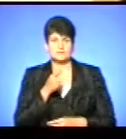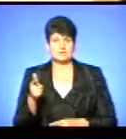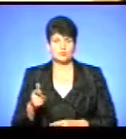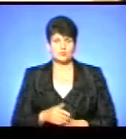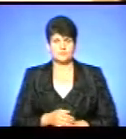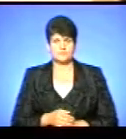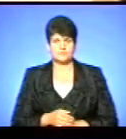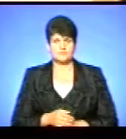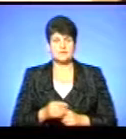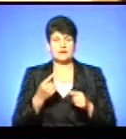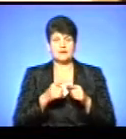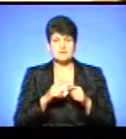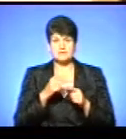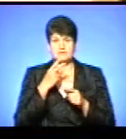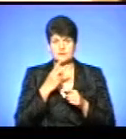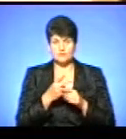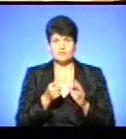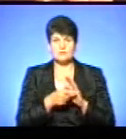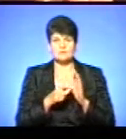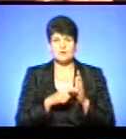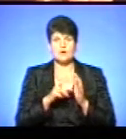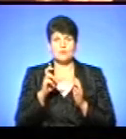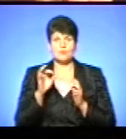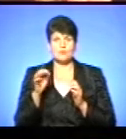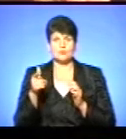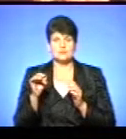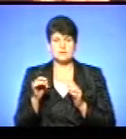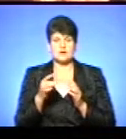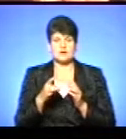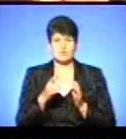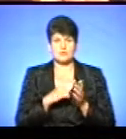А ці кадри ми знімали у приміщенні Богунської районної ради.